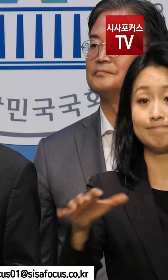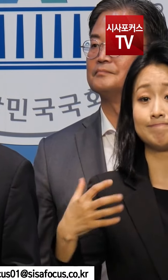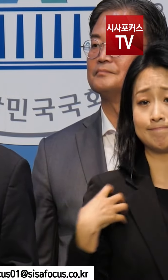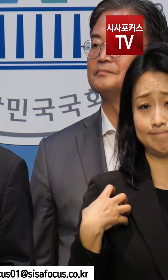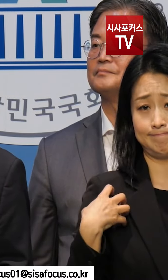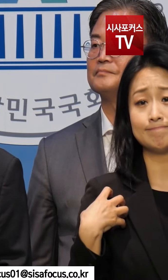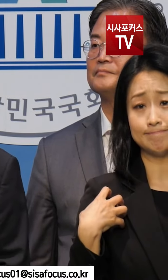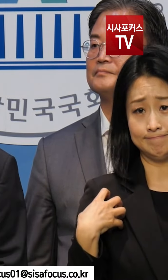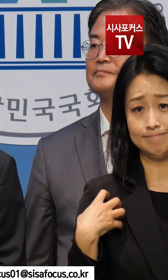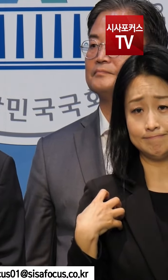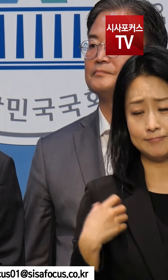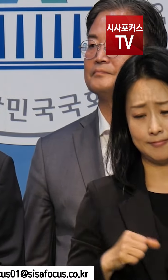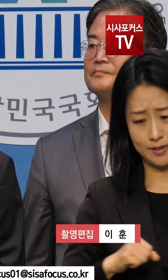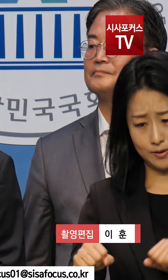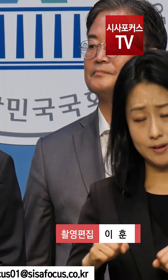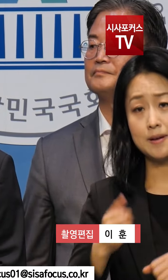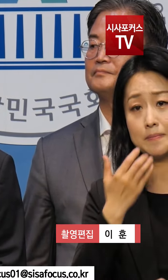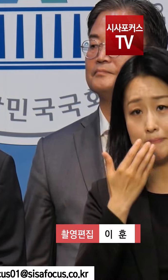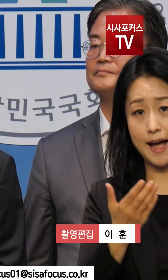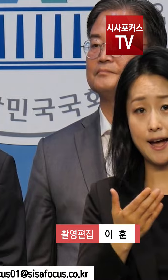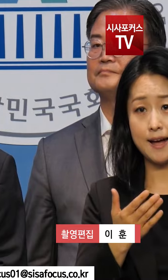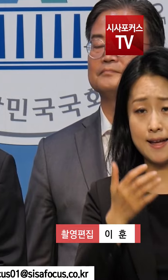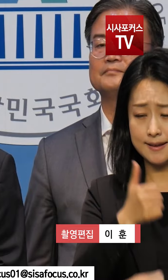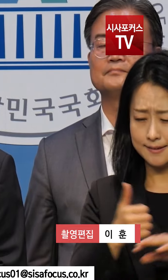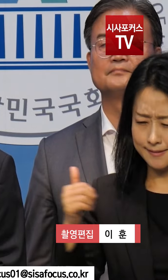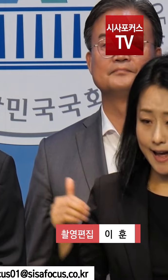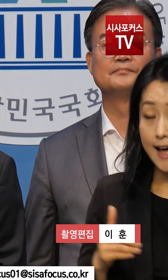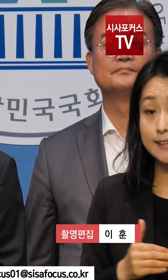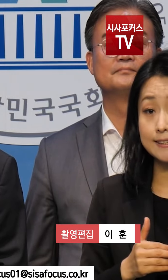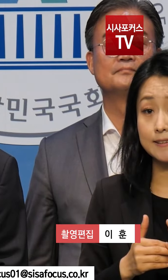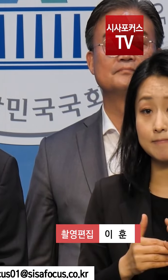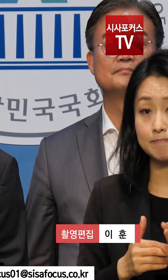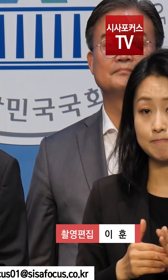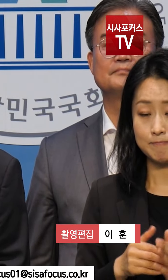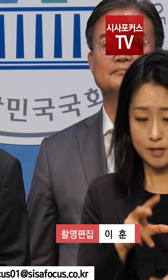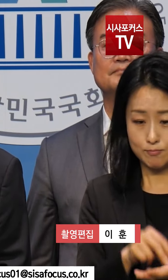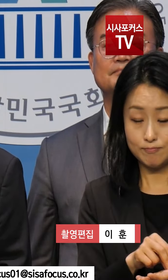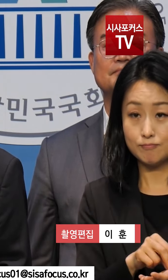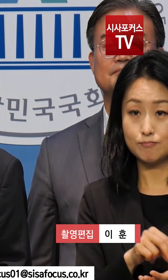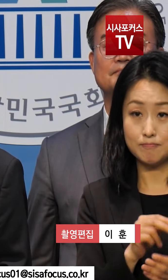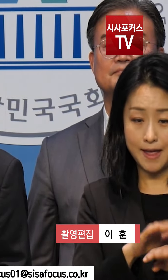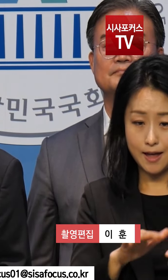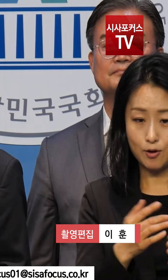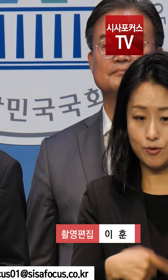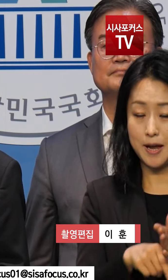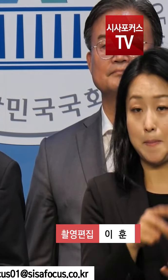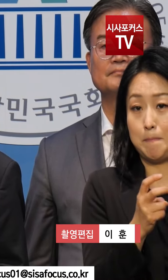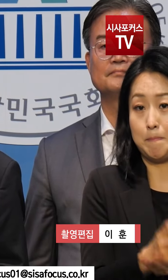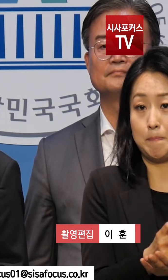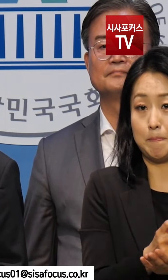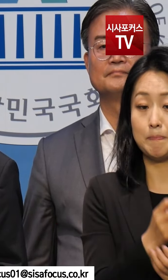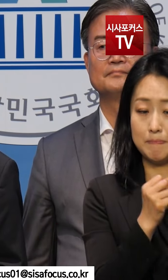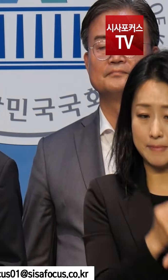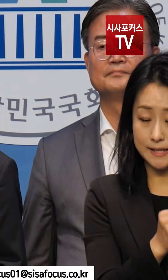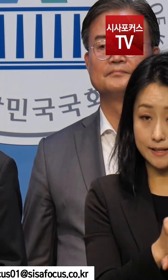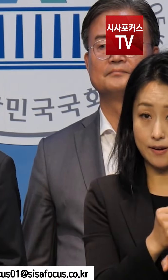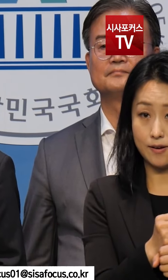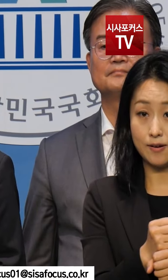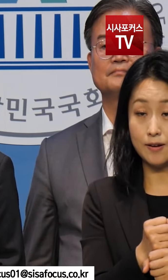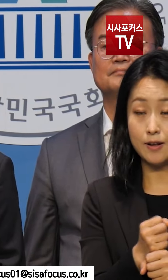벗어나지 않겠습니다. 끝까지 관련된 제도를 보완하고 책임자와 진상규명을